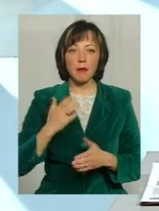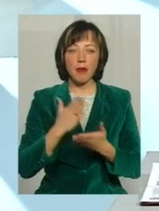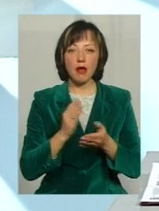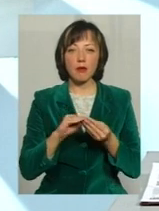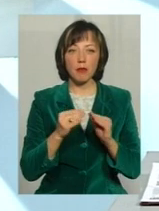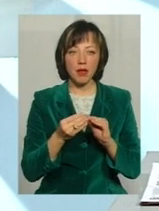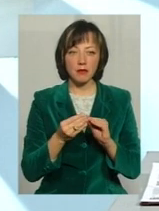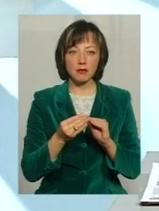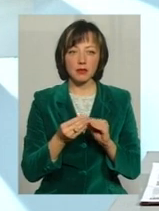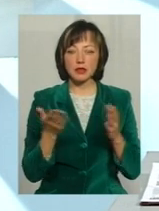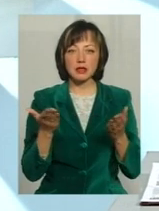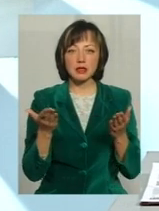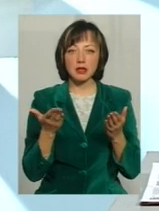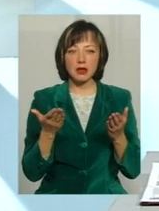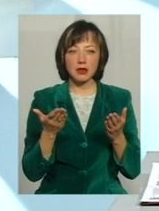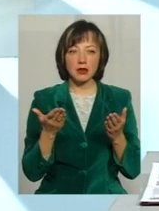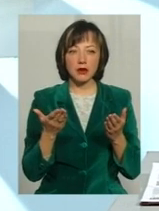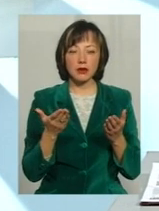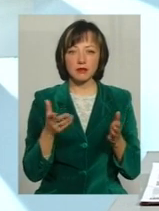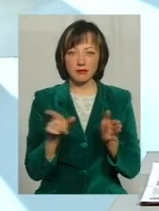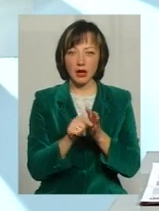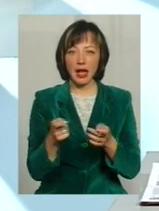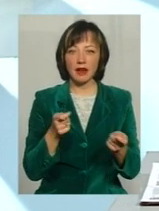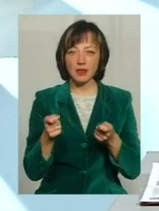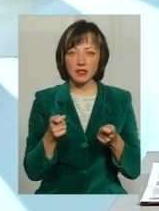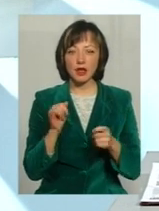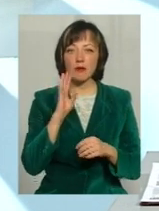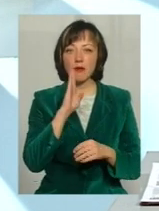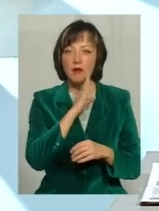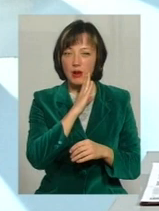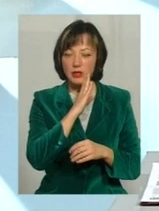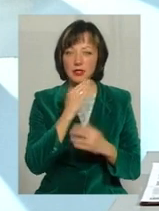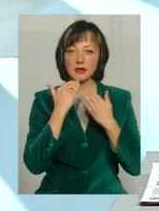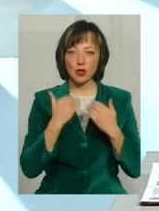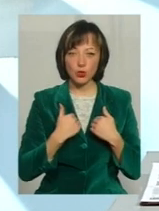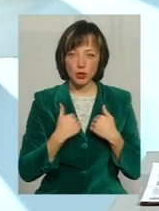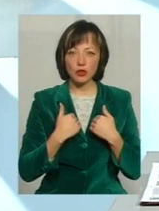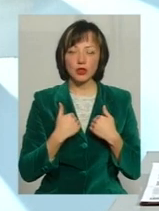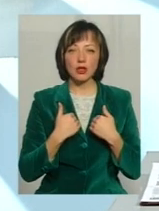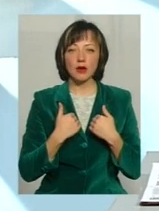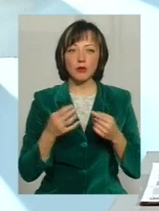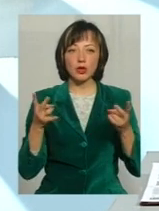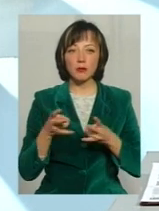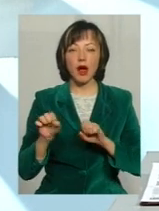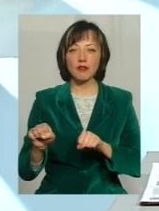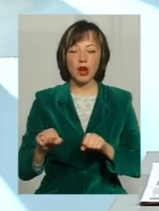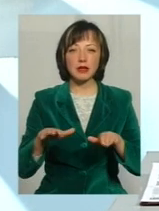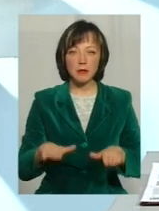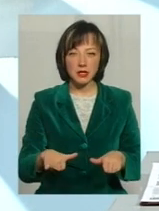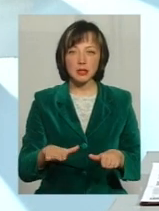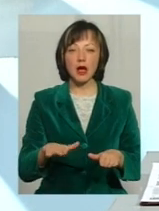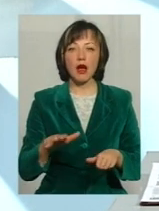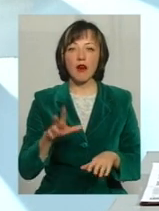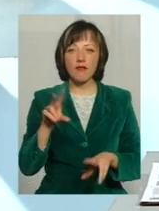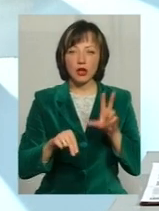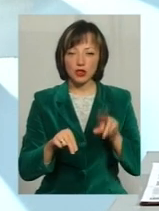проблеми, не знаю якою по характеру Своїм керівництвом І мати АТОшника до нас звернулася Що їй потрібен адвокат на місці Вона